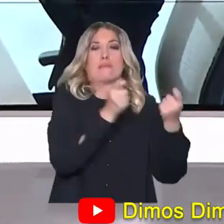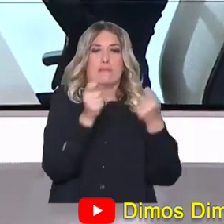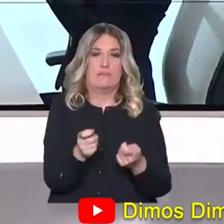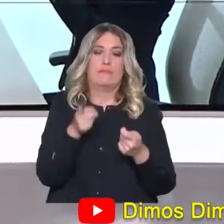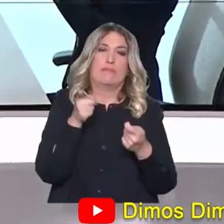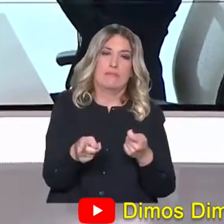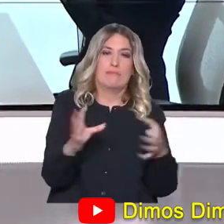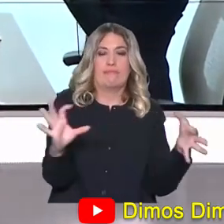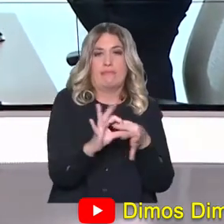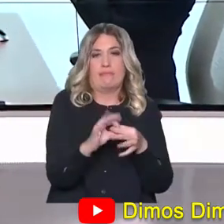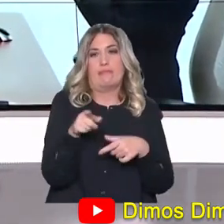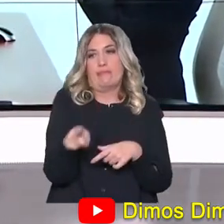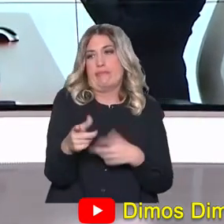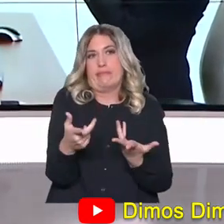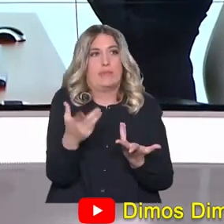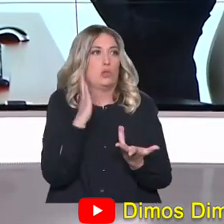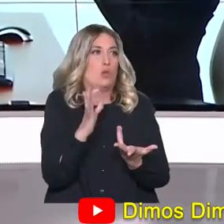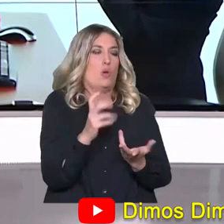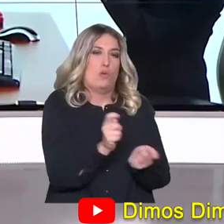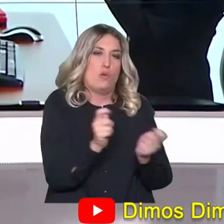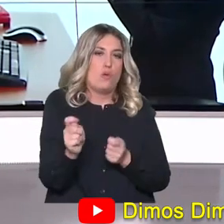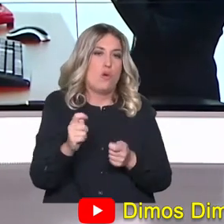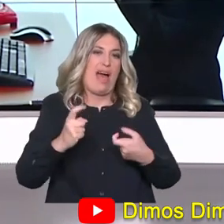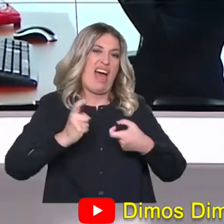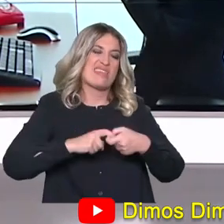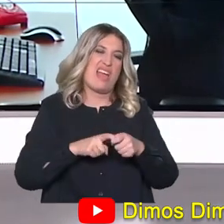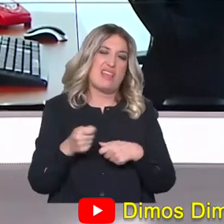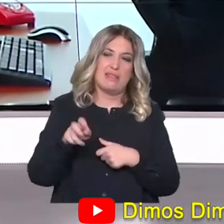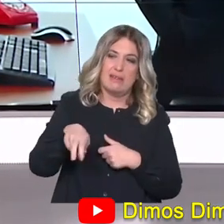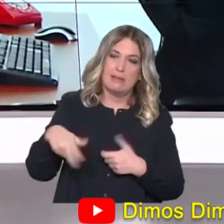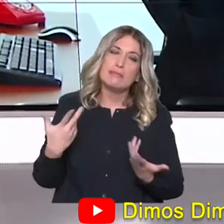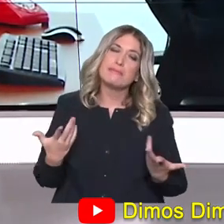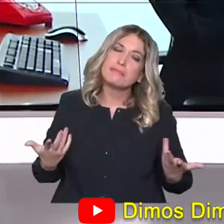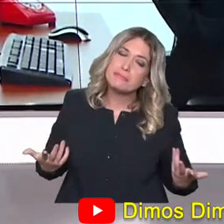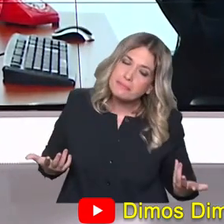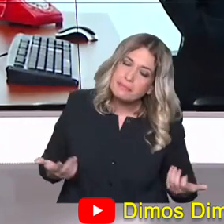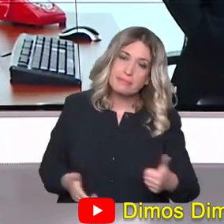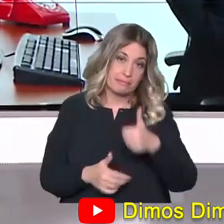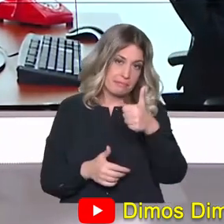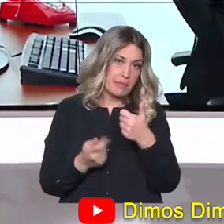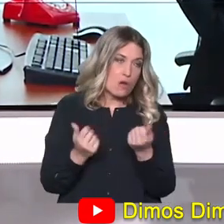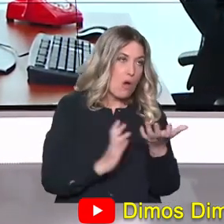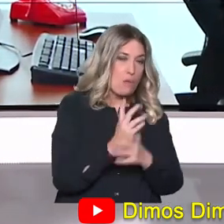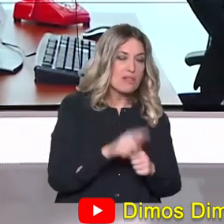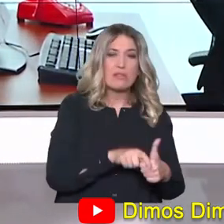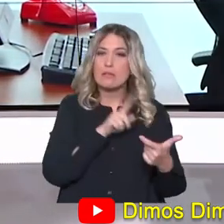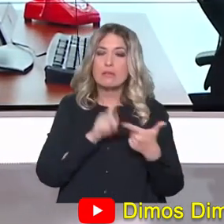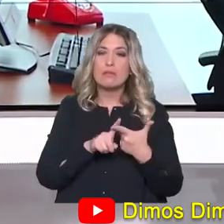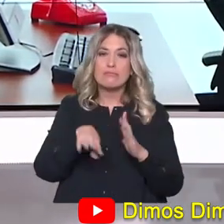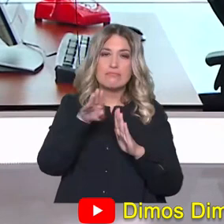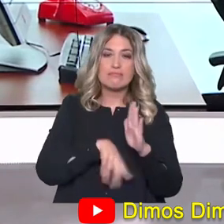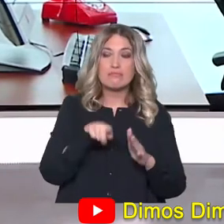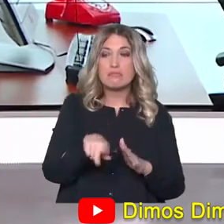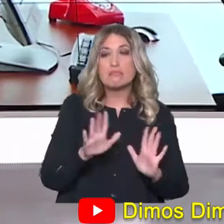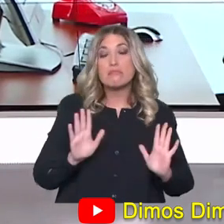χρηματοδοτήσουν την οικονομία. Και το πρώτο δεν έχει γίνει στο βαθμό που θα έπρεπε. Αλλά το δεύτερο έχει πάει σε ένα καθεστώς που αν